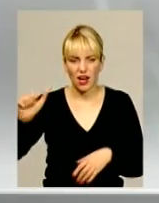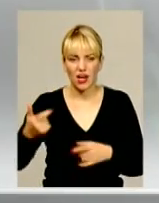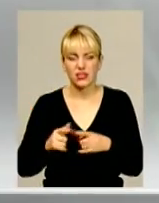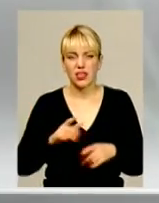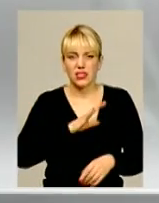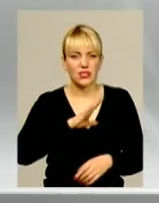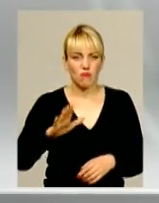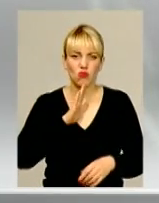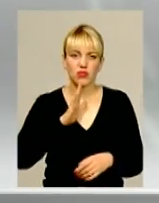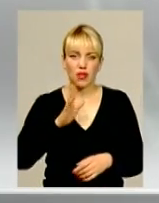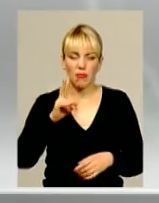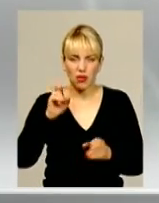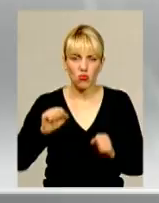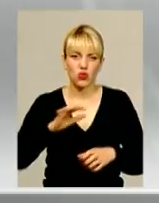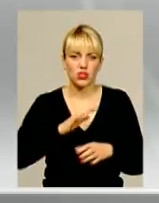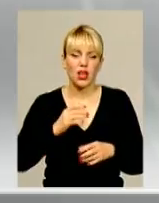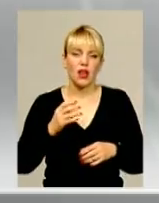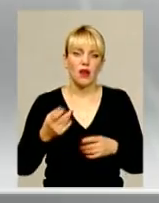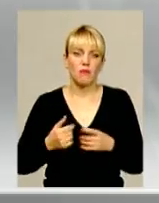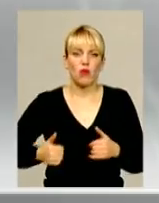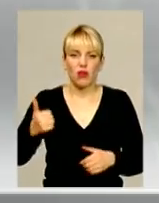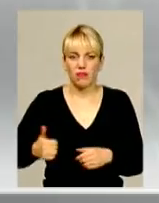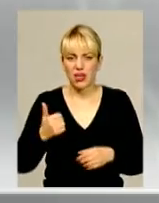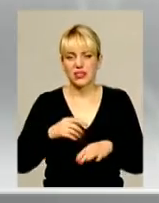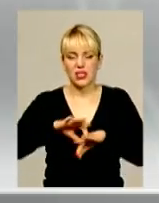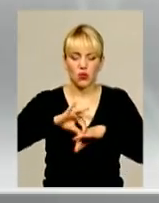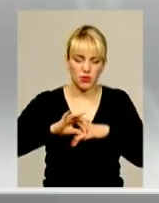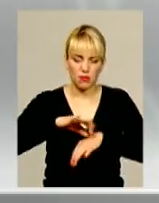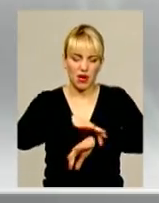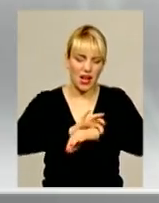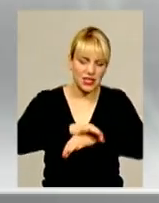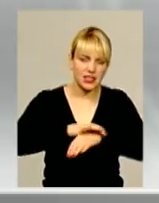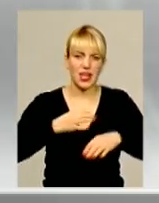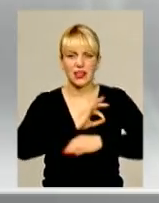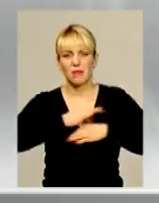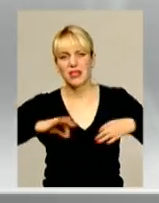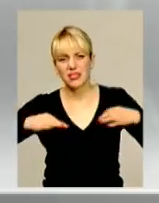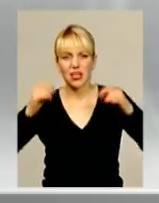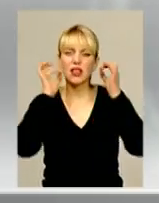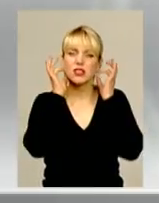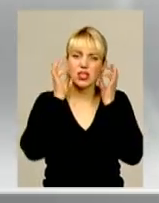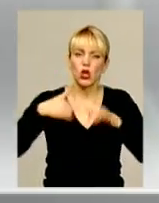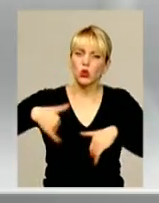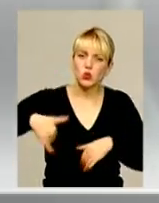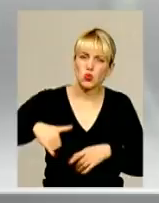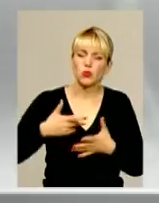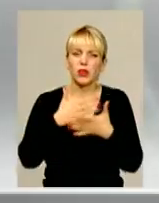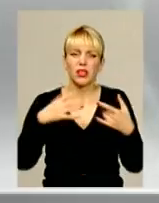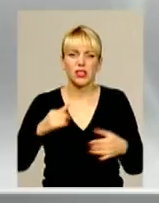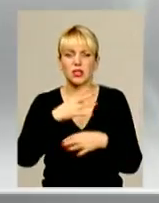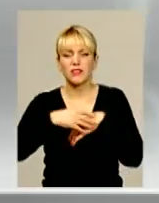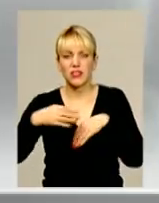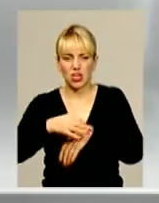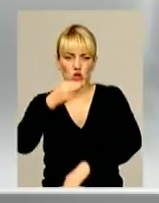заможна пані може похизуватися численними каблучками, браслетами, сережками, кораловими намистами, сумками Хермес та швейцарським